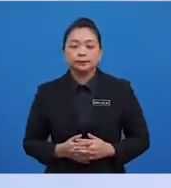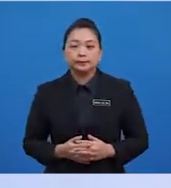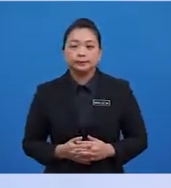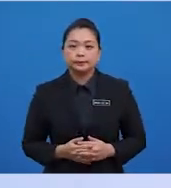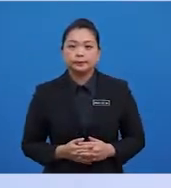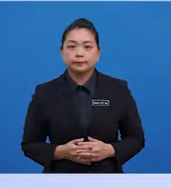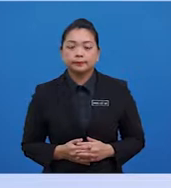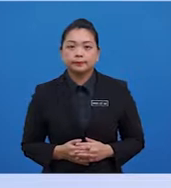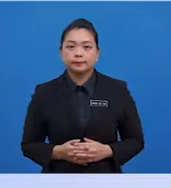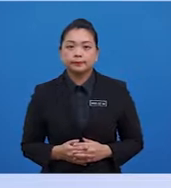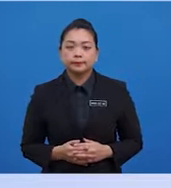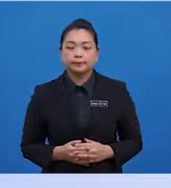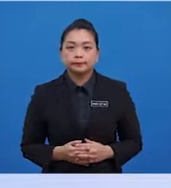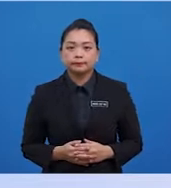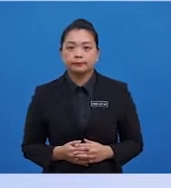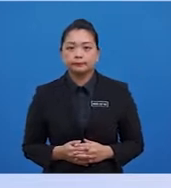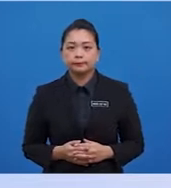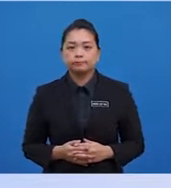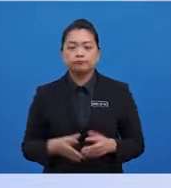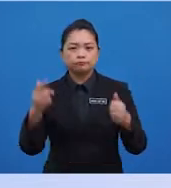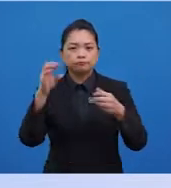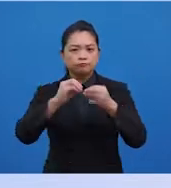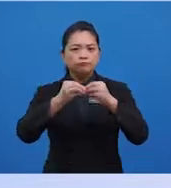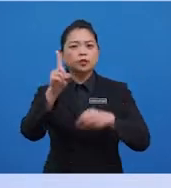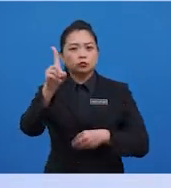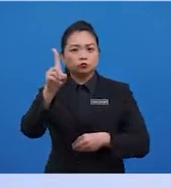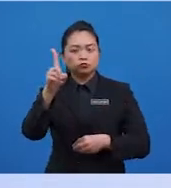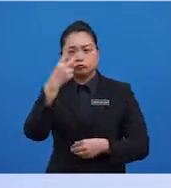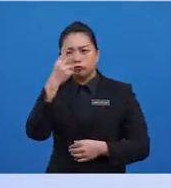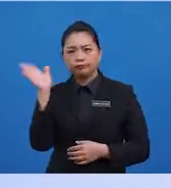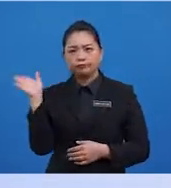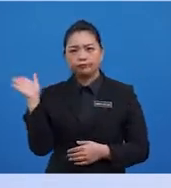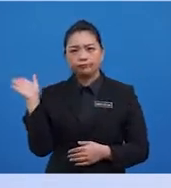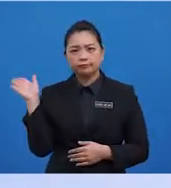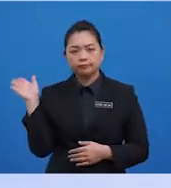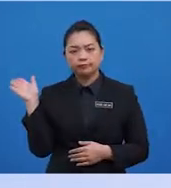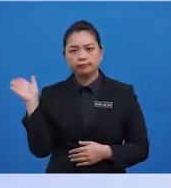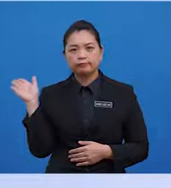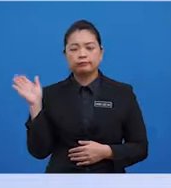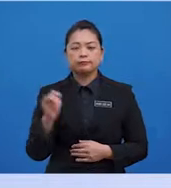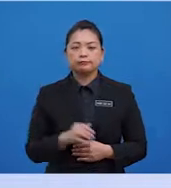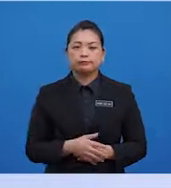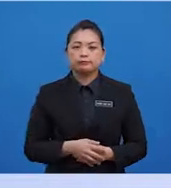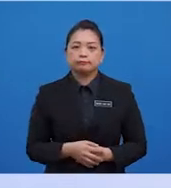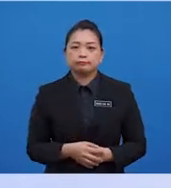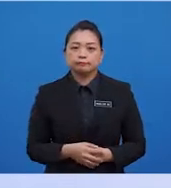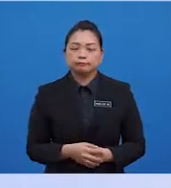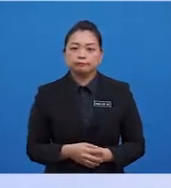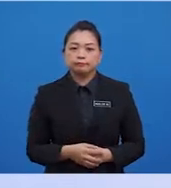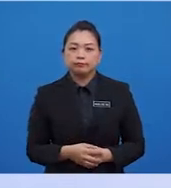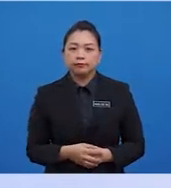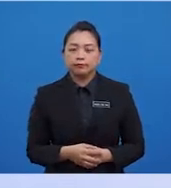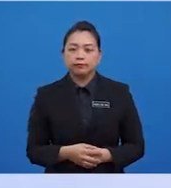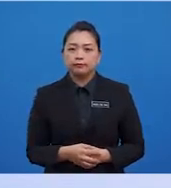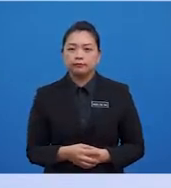Tentukan mood. Bagi yang pertama, buka tanda kurung dakar. 1, 4, 3, 4,